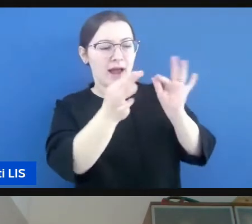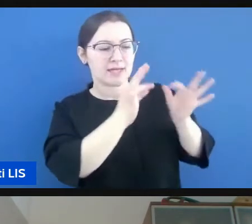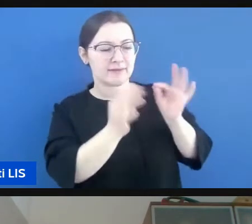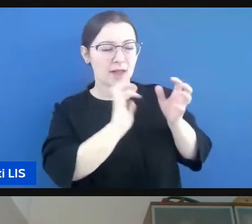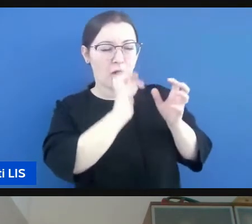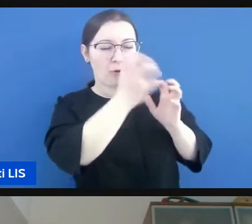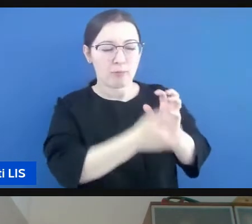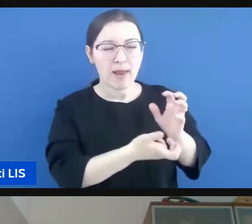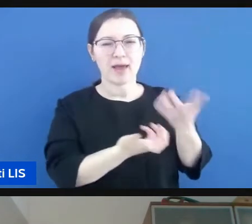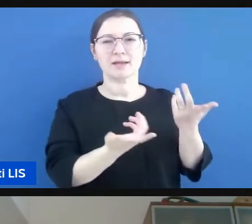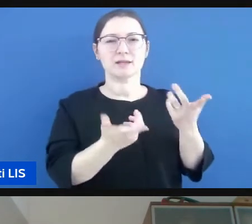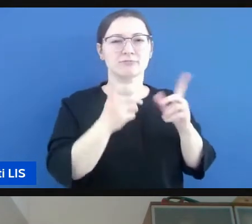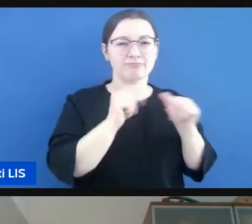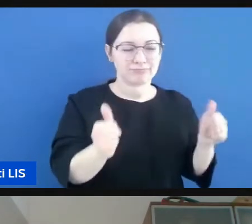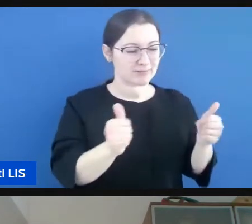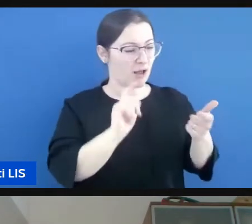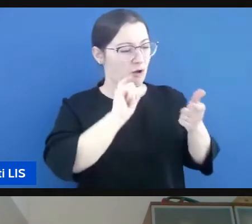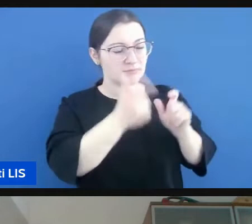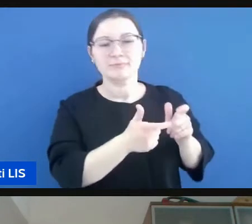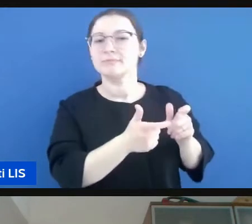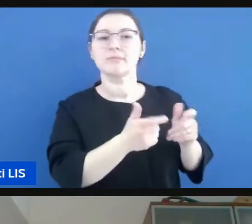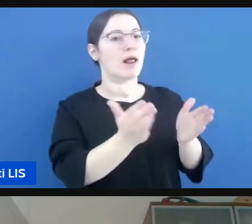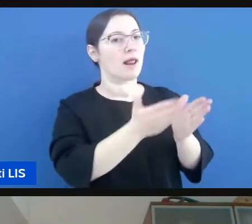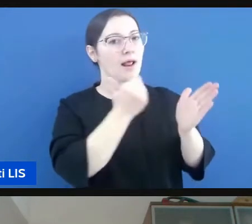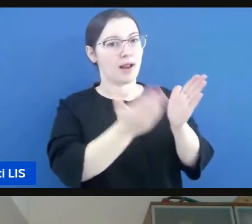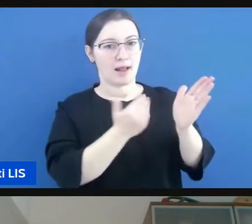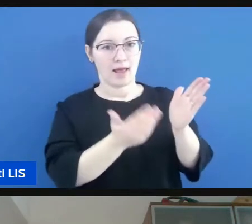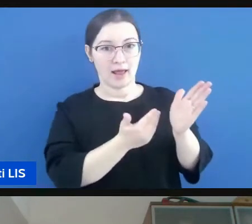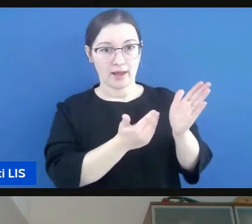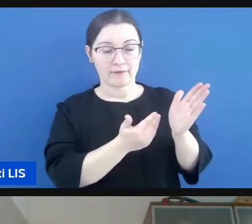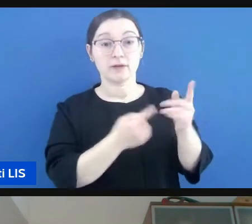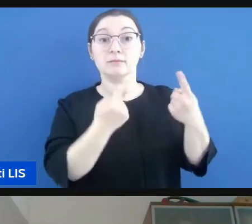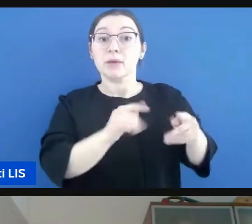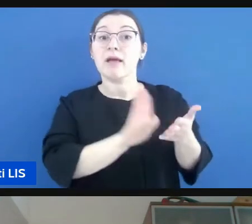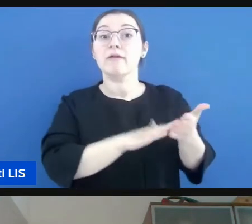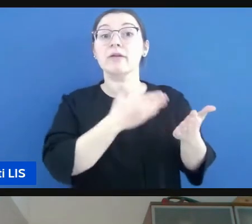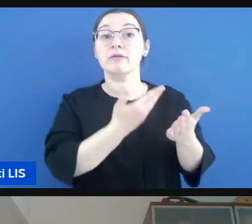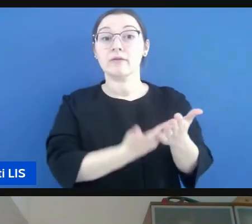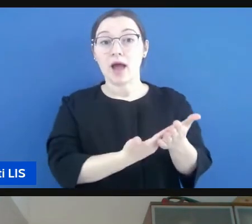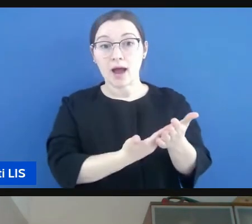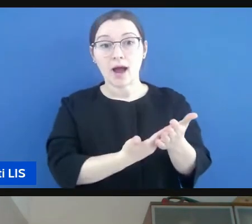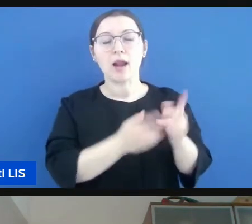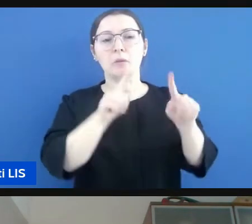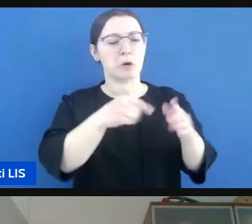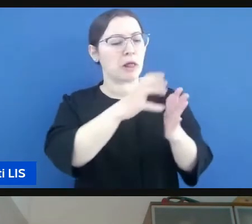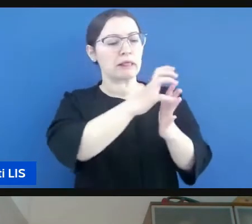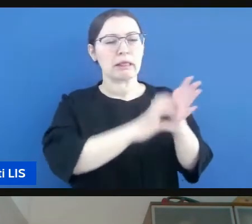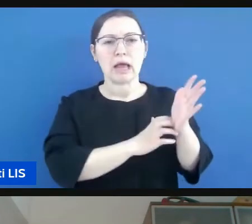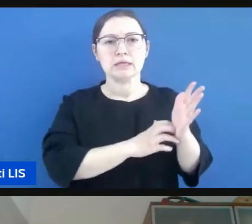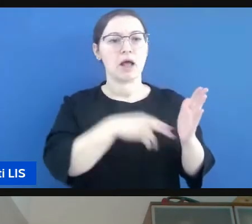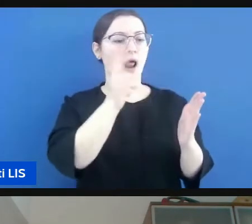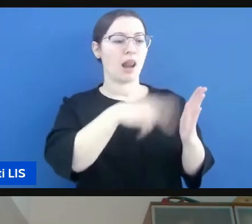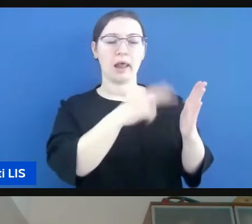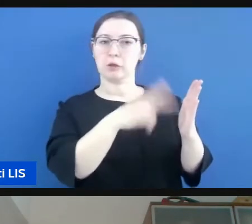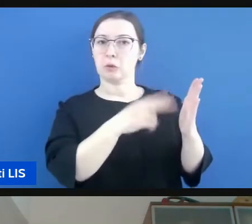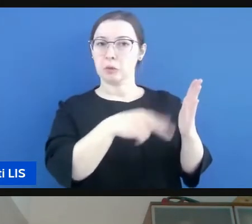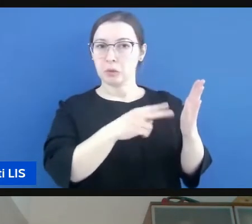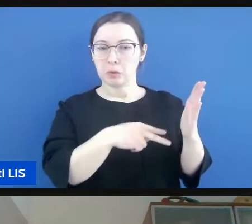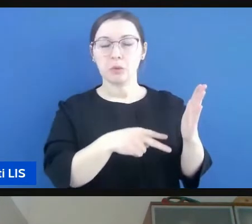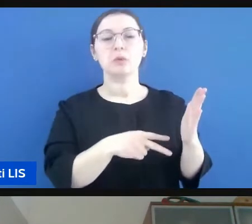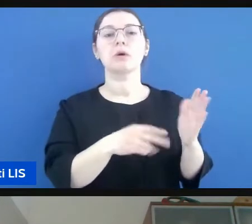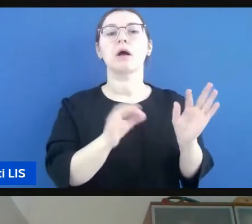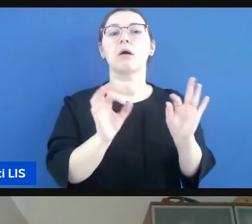e contenutistica e questo vale sia per testi di lettura brani di lettura ma anche